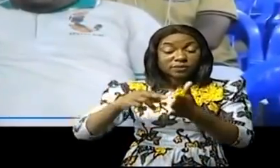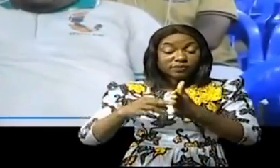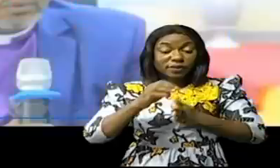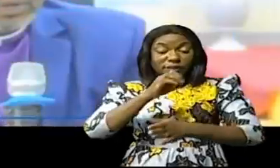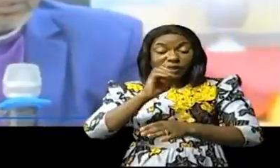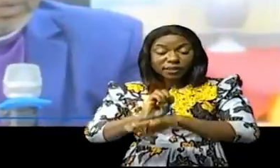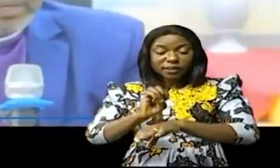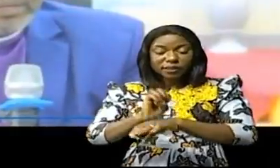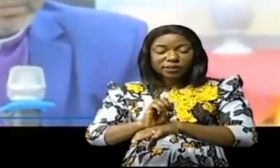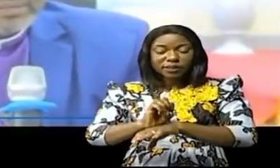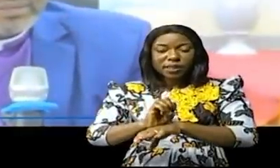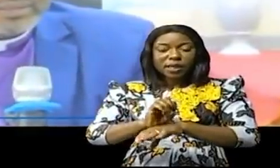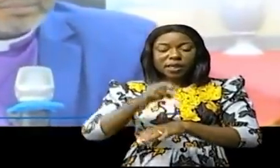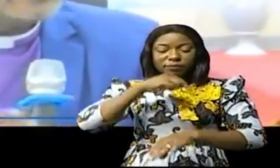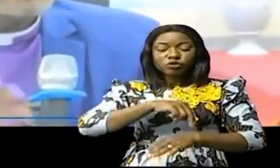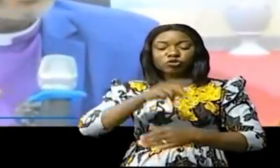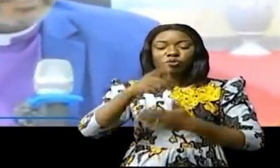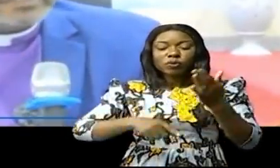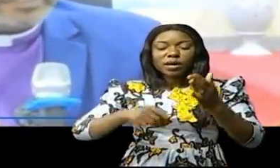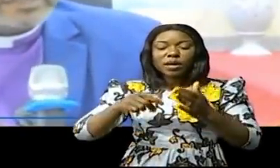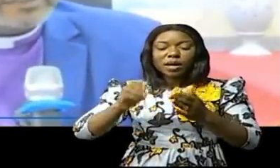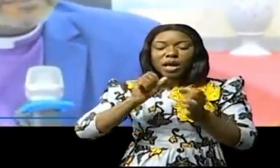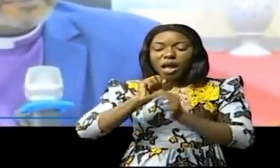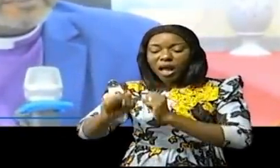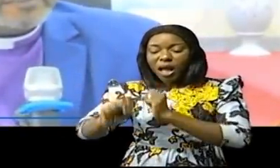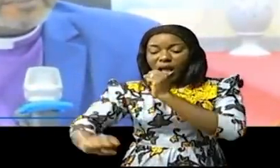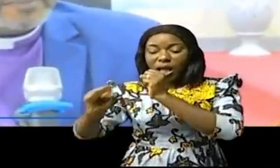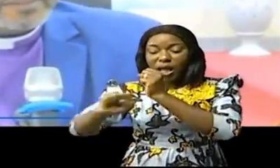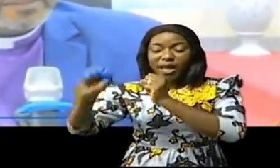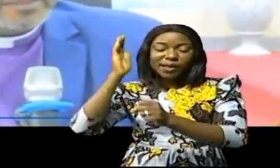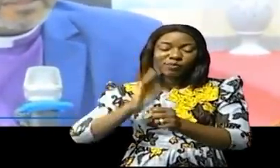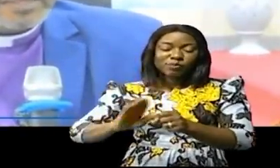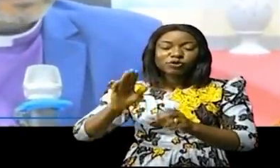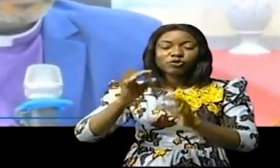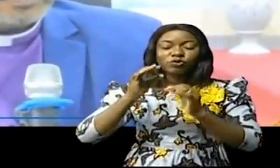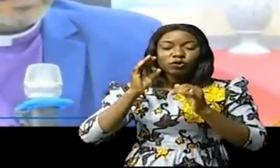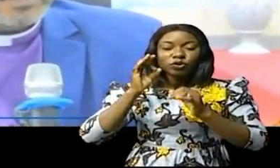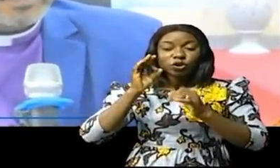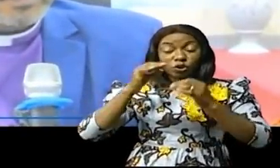propager la bonne nouvelle en prêchant la sanctification universelle.